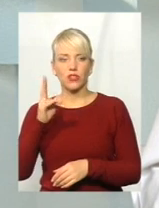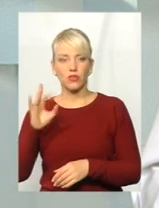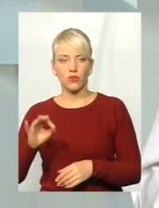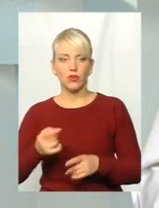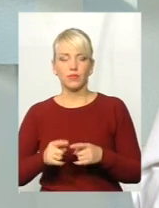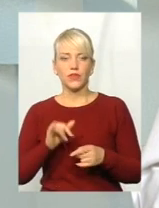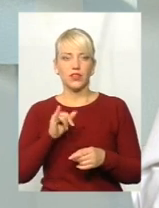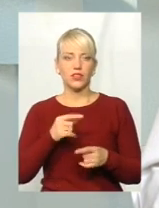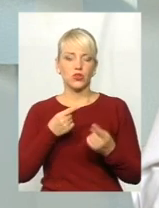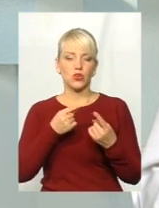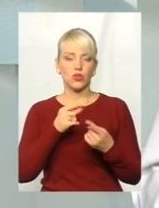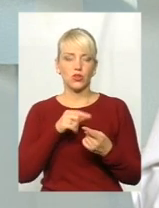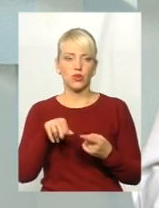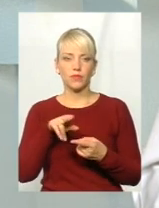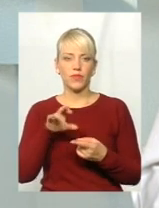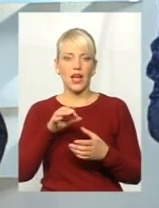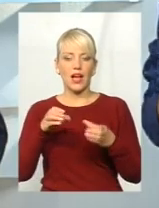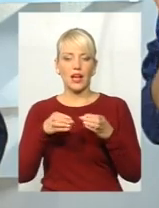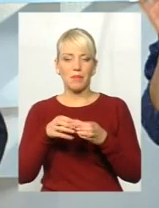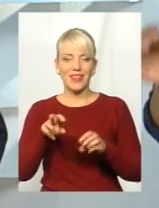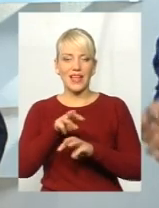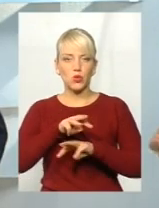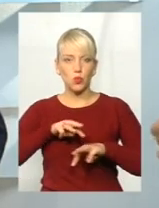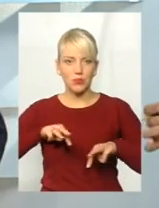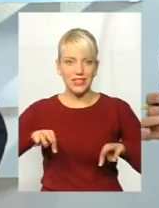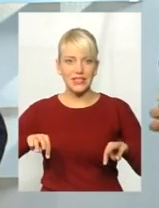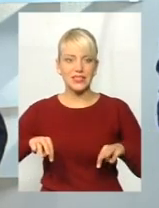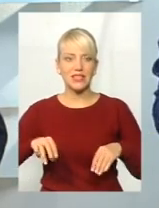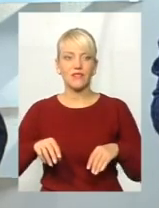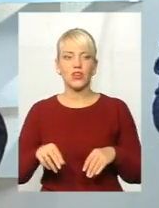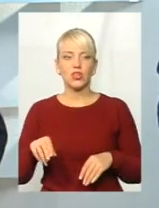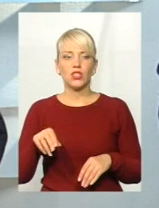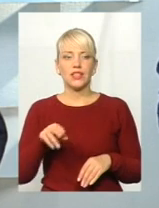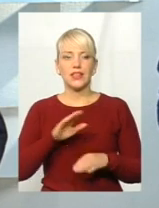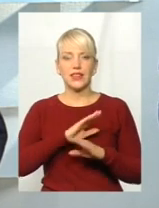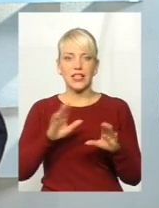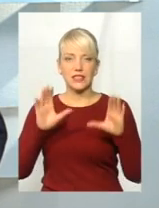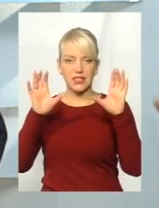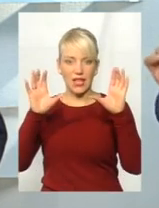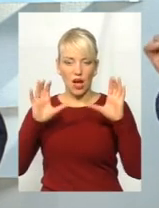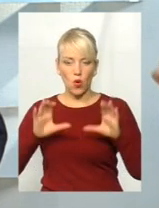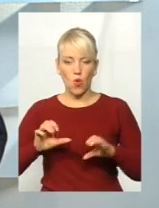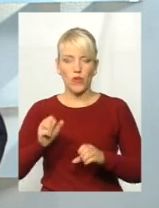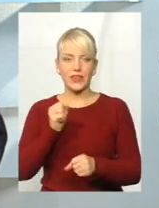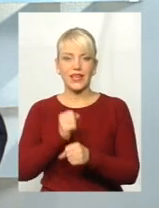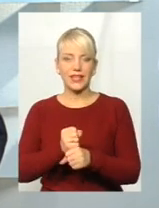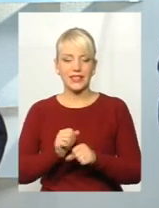до Кабінету міністрів, щодо незаконних дій,